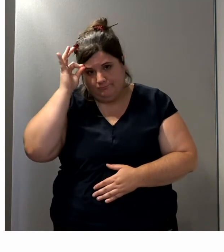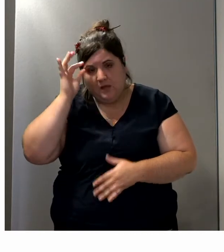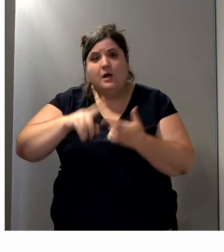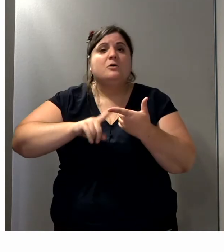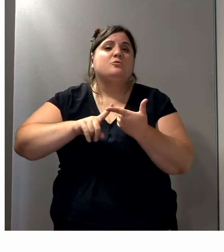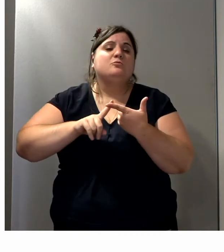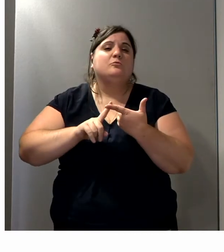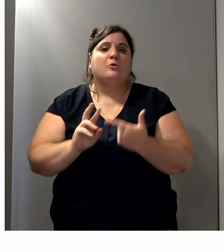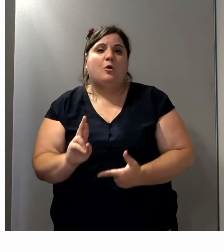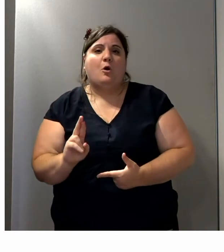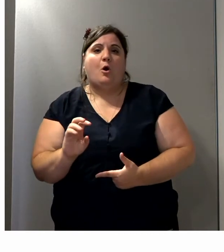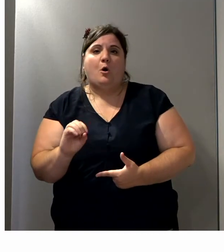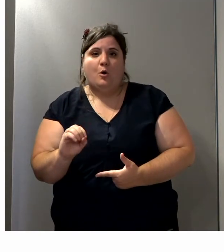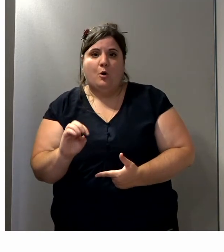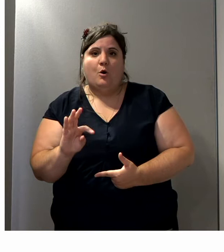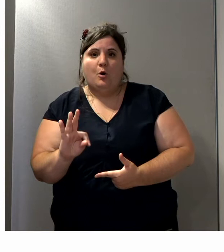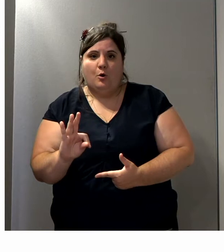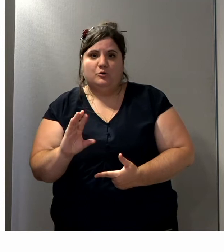ne citer que les hôpitaux de la PHP.